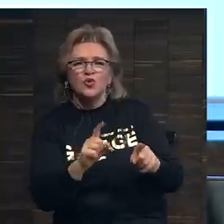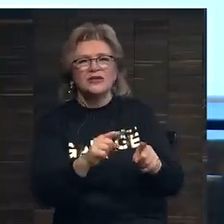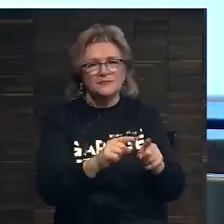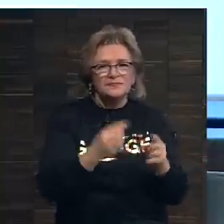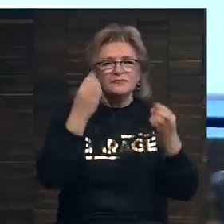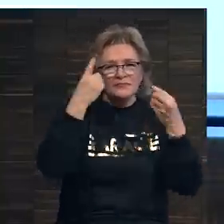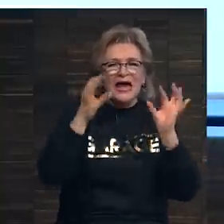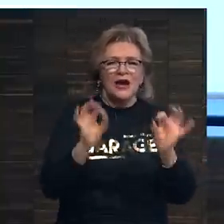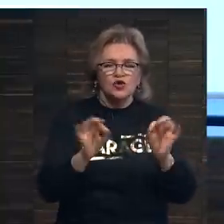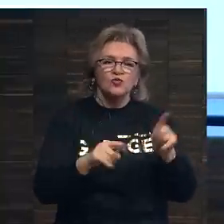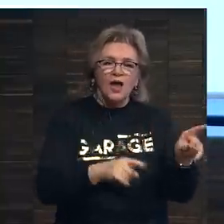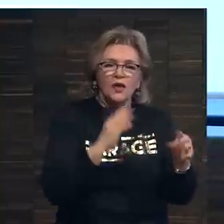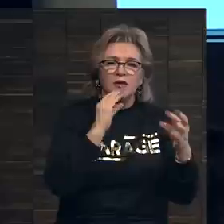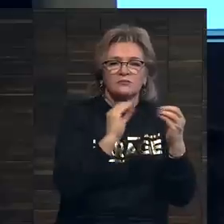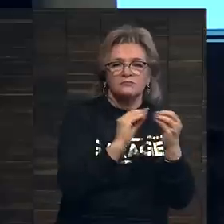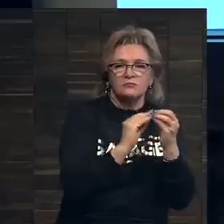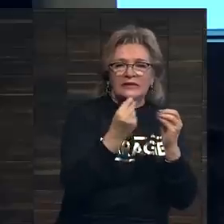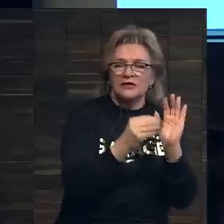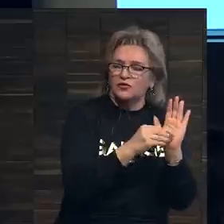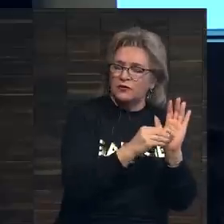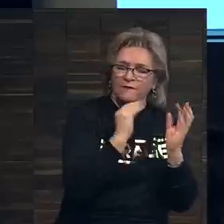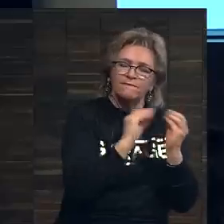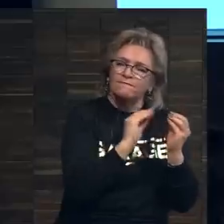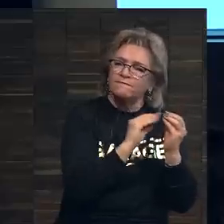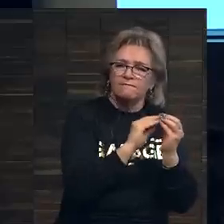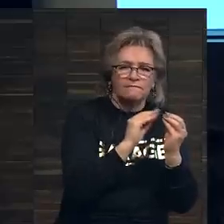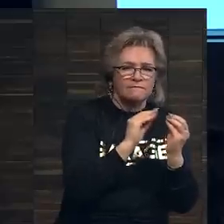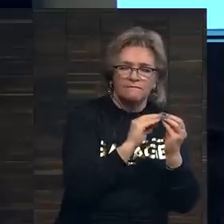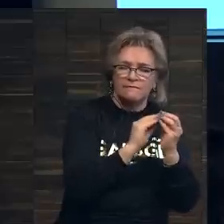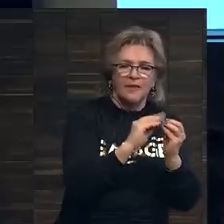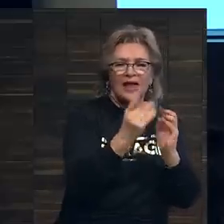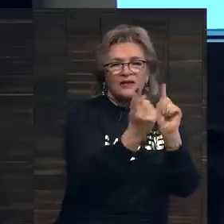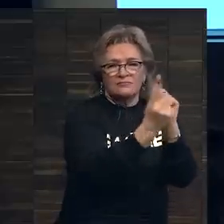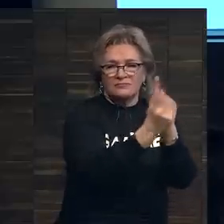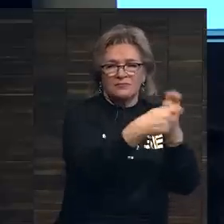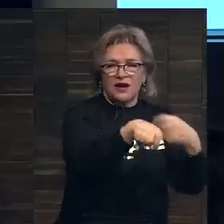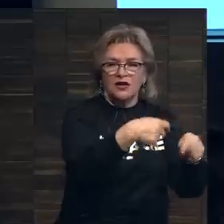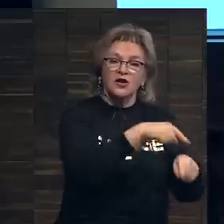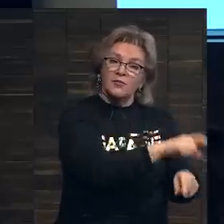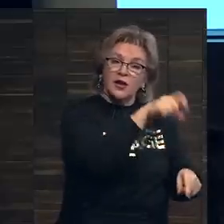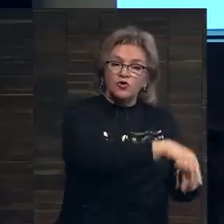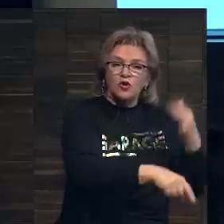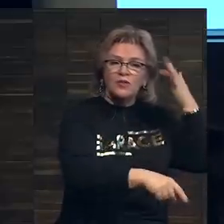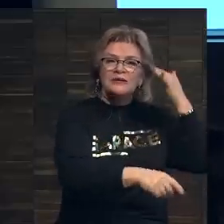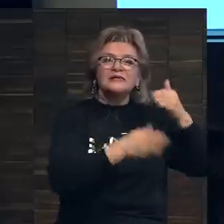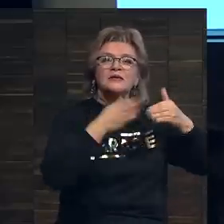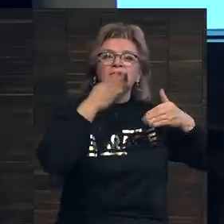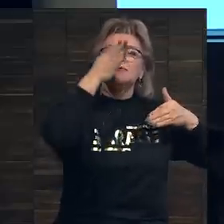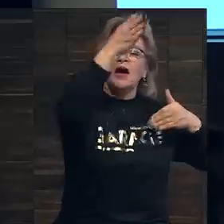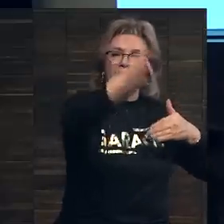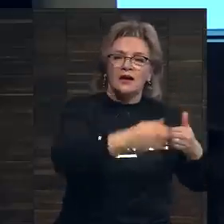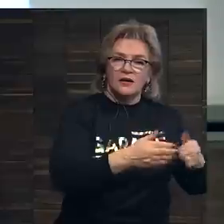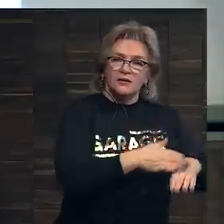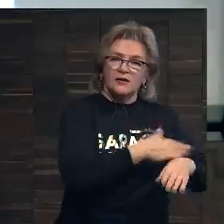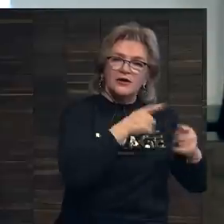разумное. Они сохраняют цены на прежнем уровне для частных продаж, потому что галерист всегда мыслит в долгосрочной перспективе.